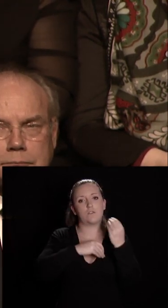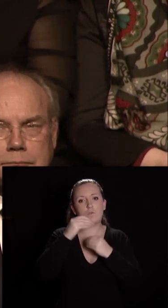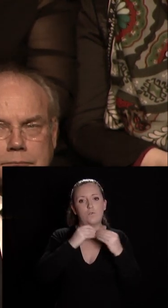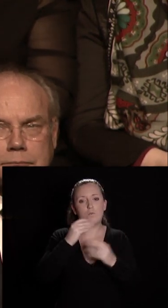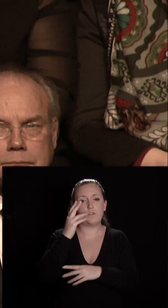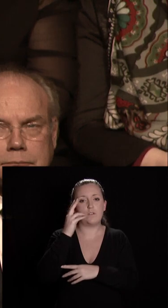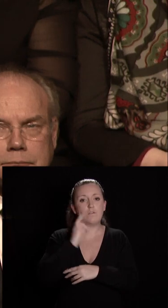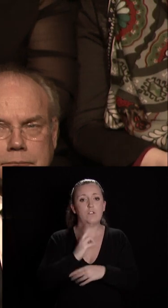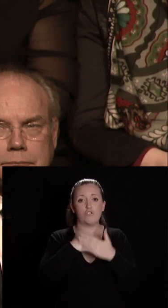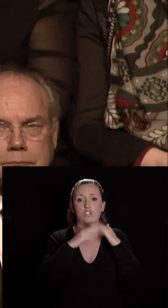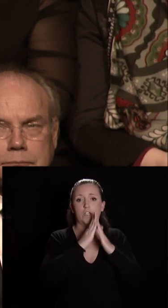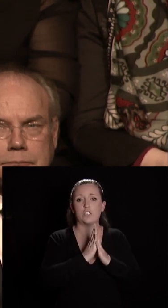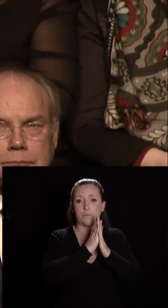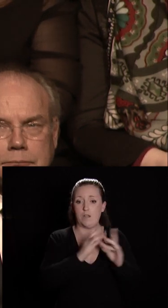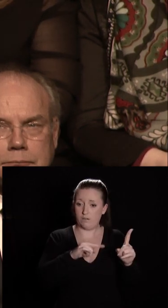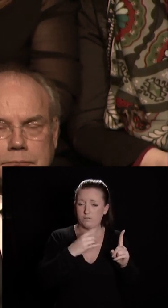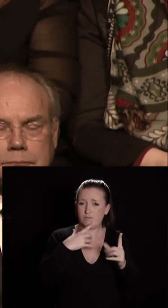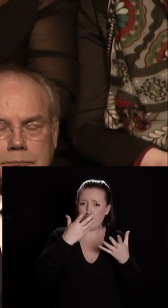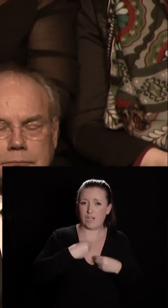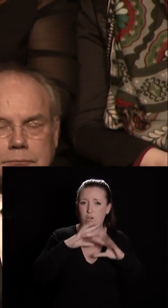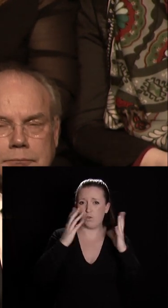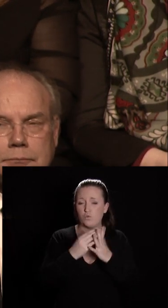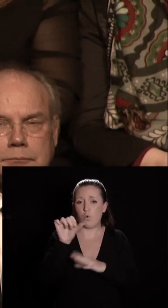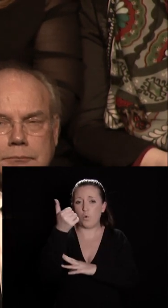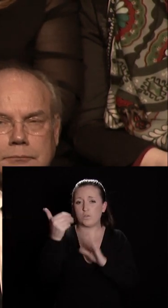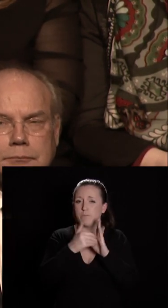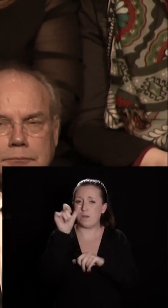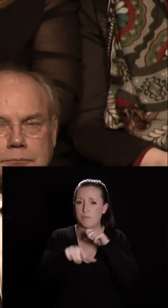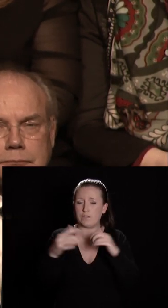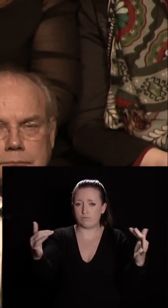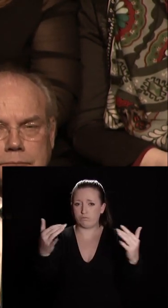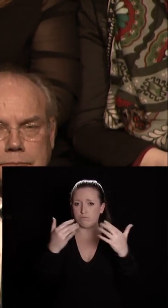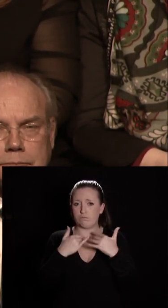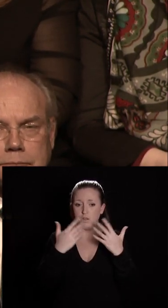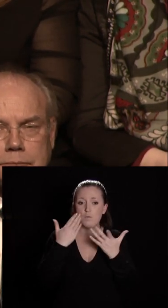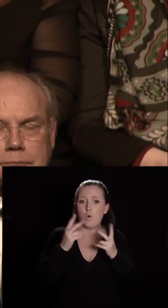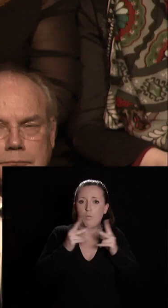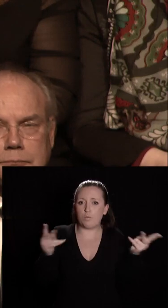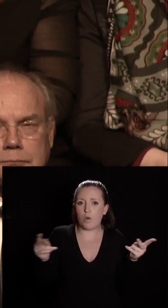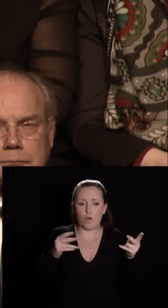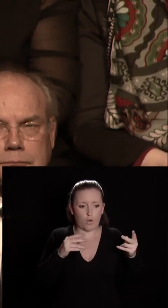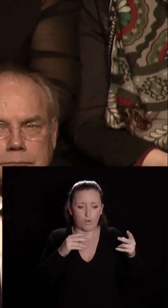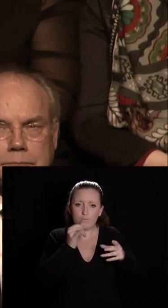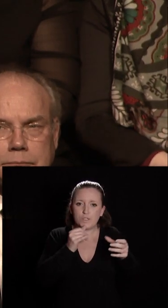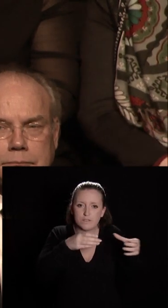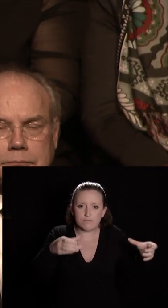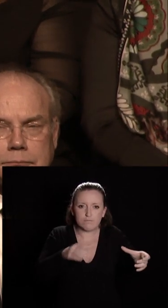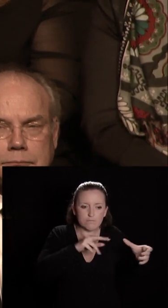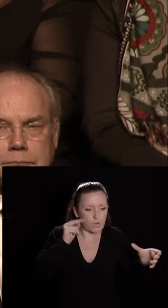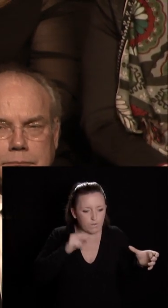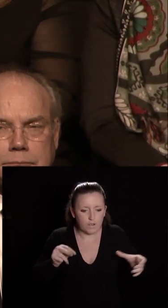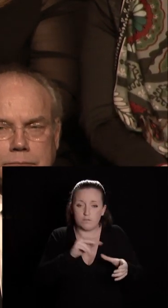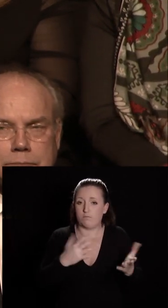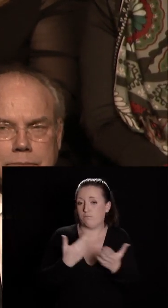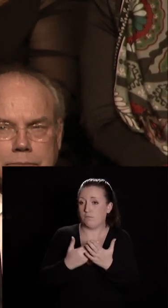l'ancienne chapelle de l'hôpital général avait accueilli plus de 11 000 personnes autour de maquettes de plans de panneaux d'exposition cela montre l